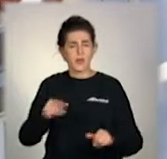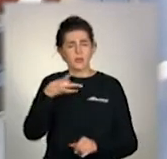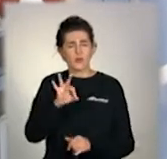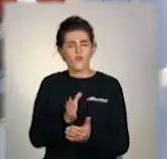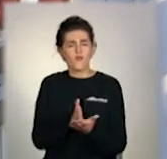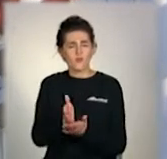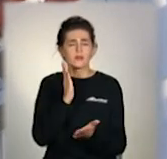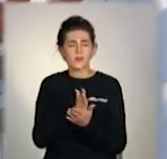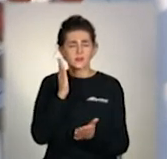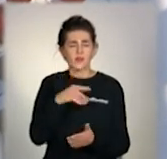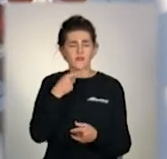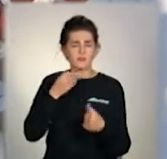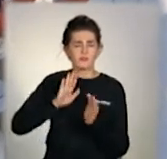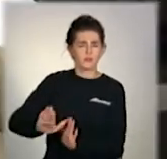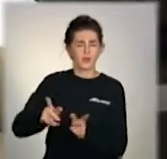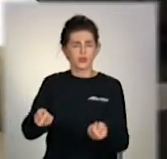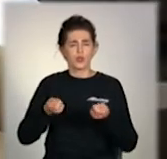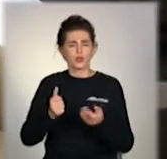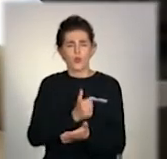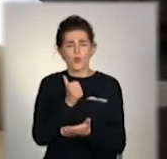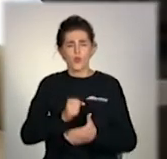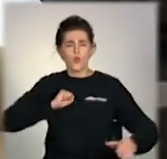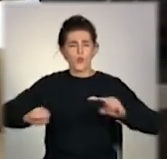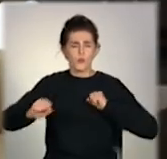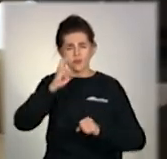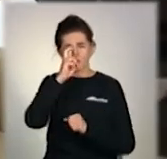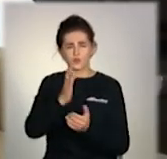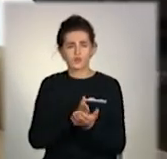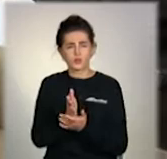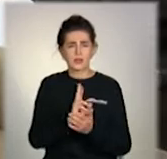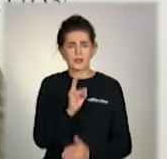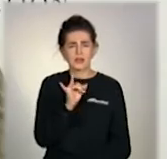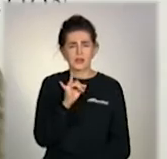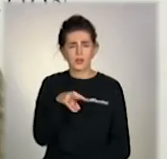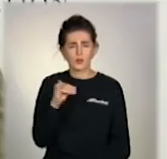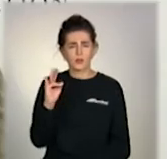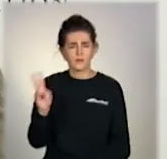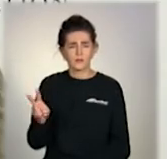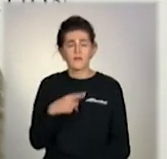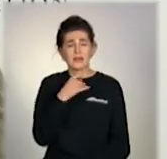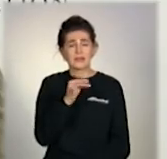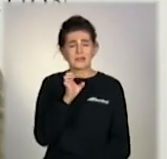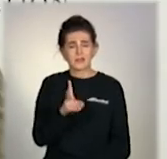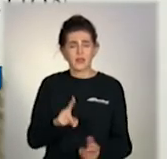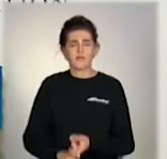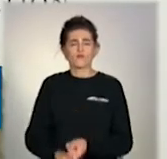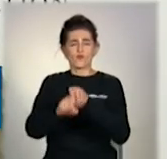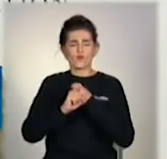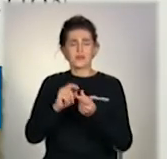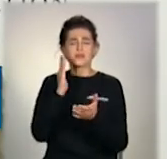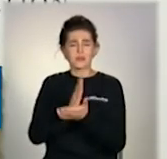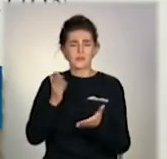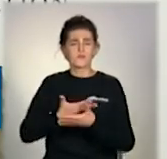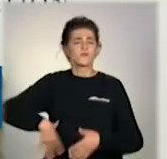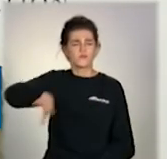каже заступник начальника головного управління Держпродспоживслужби Володимир Кирилюк. Ризики інфікуватися існують всюди, але